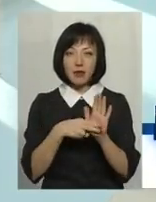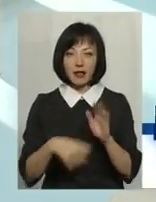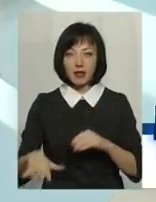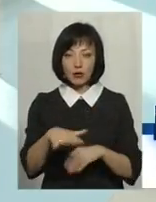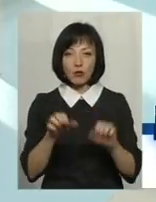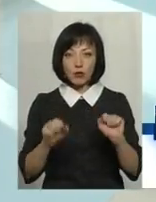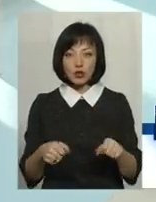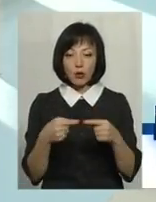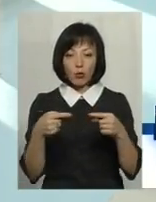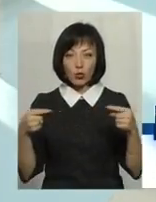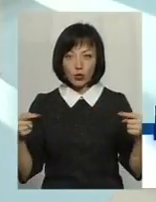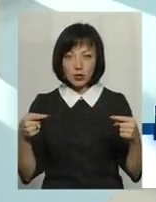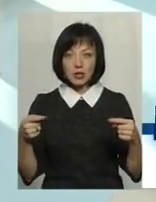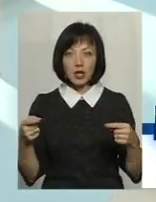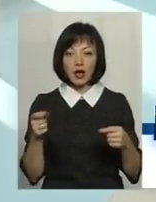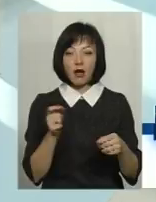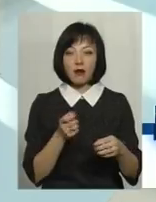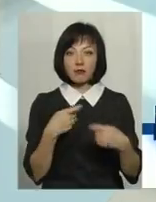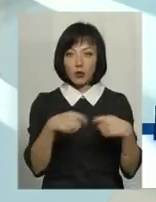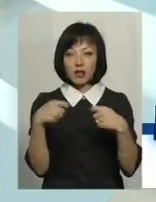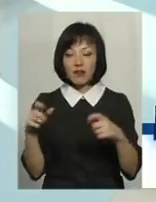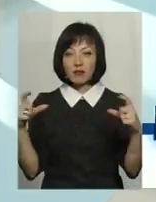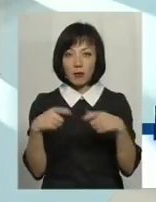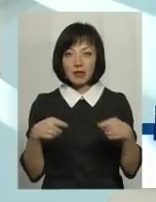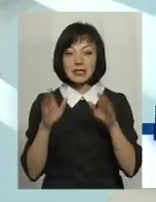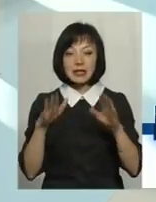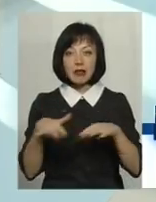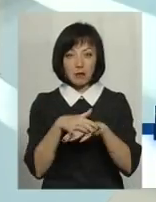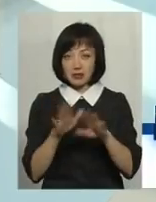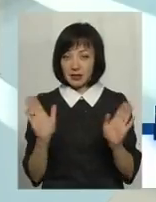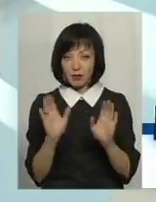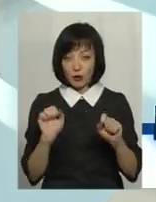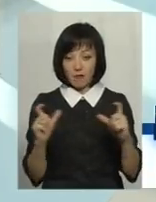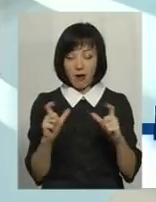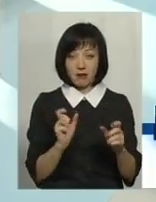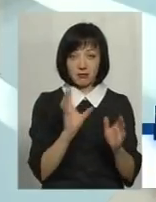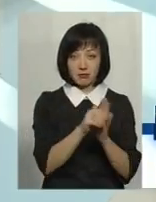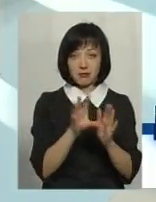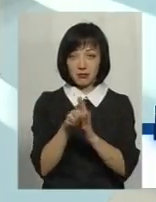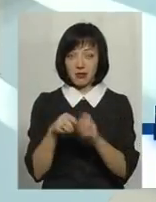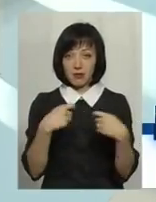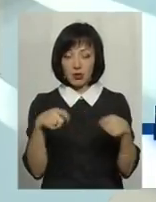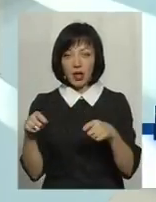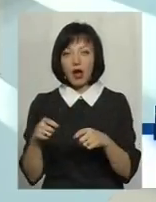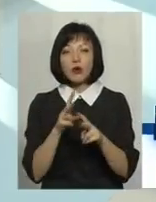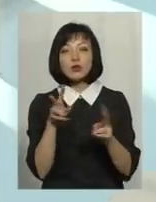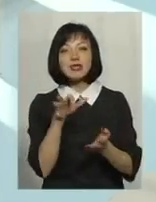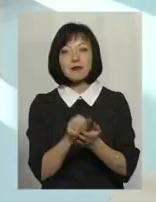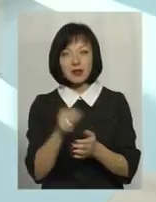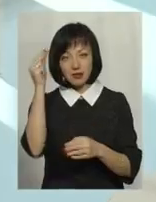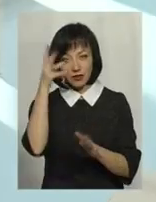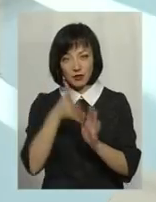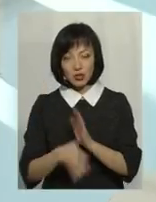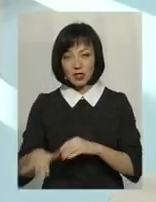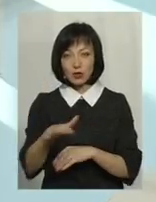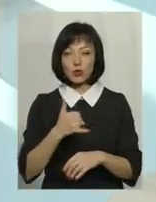продукцію можна тоді просовувати в рамках магазинів, а не в рамках тільки стихійного ринку. Але, власне, хто повинен займатися, як вивчити цю територію? Ну, в